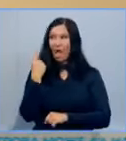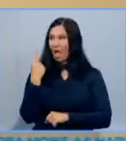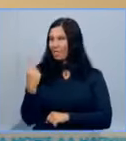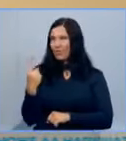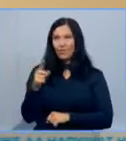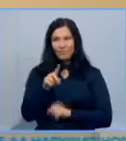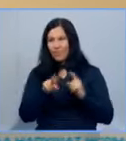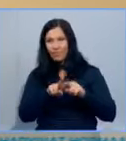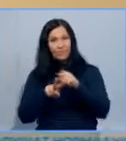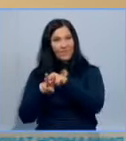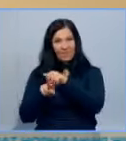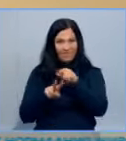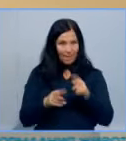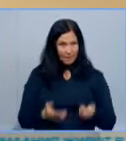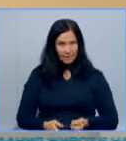двамата.